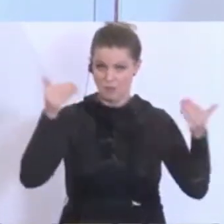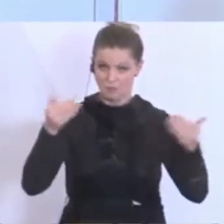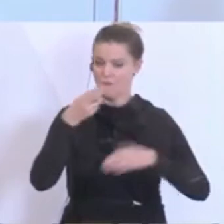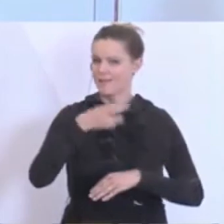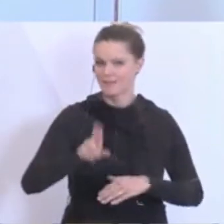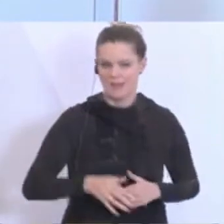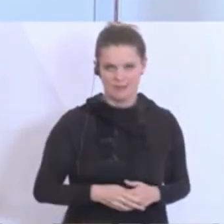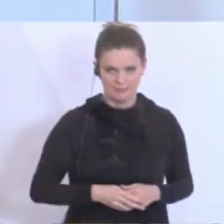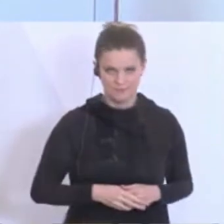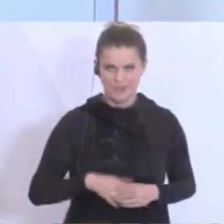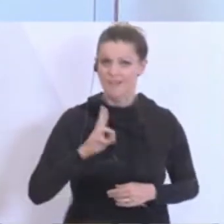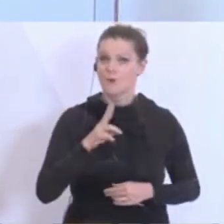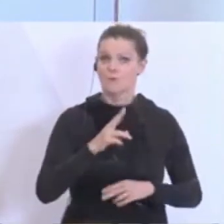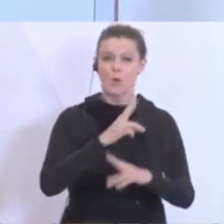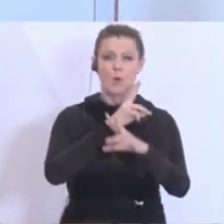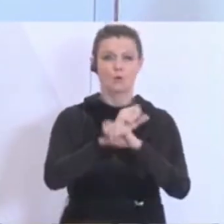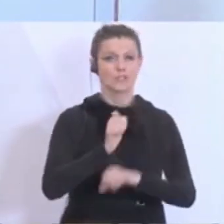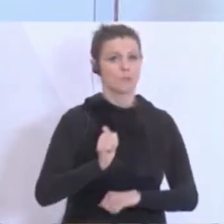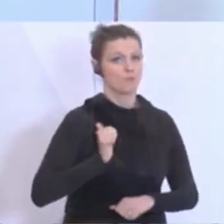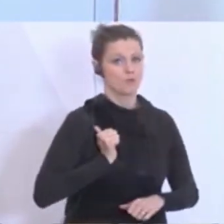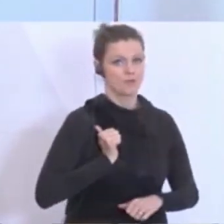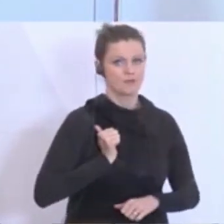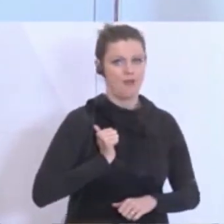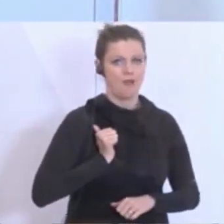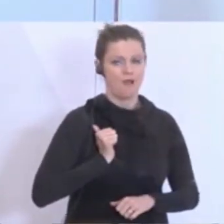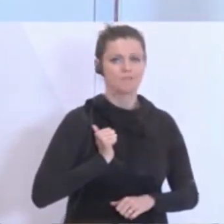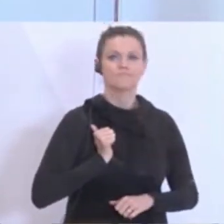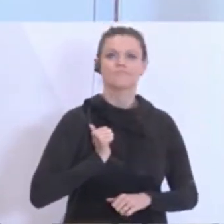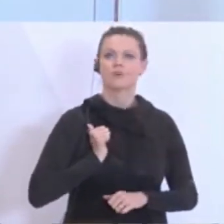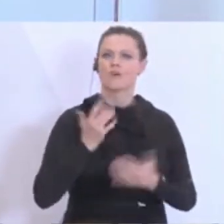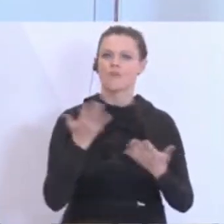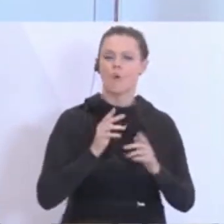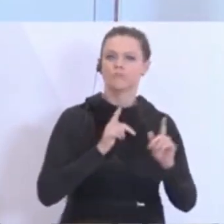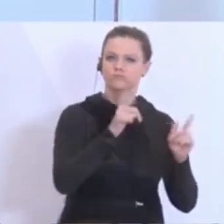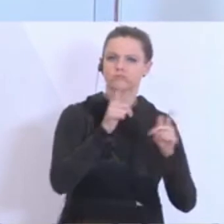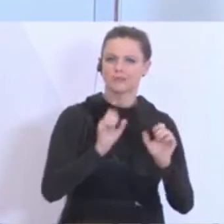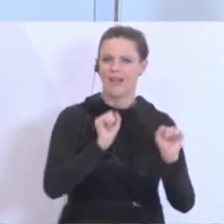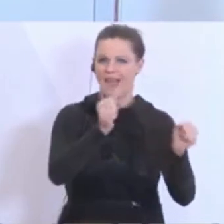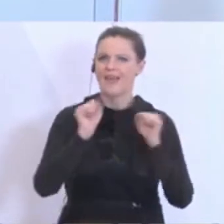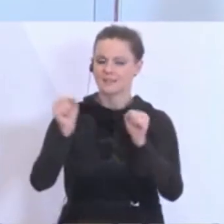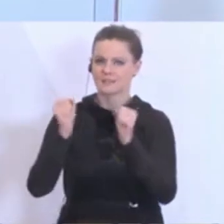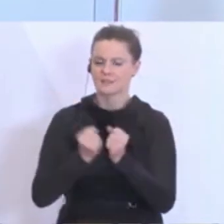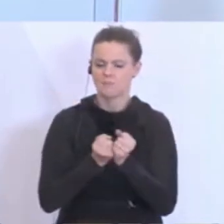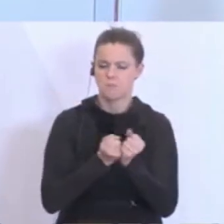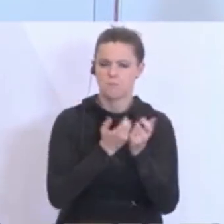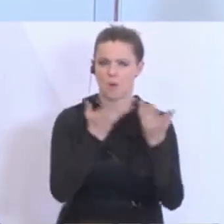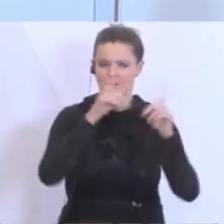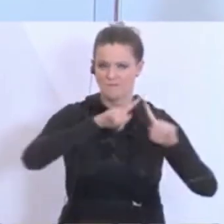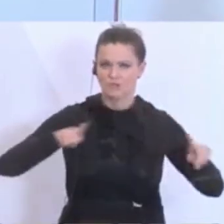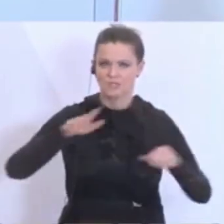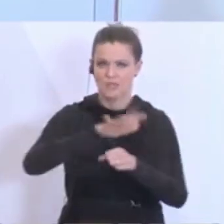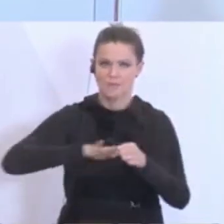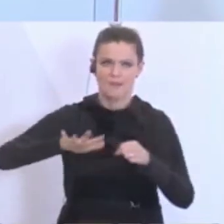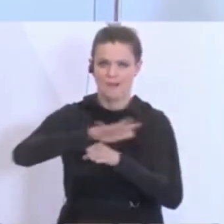Einsatzfelder für das österreichische Bundesheer sind heterogen und umfangreich, so wie das bis dato noch nie der Fall war.